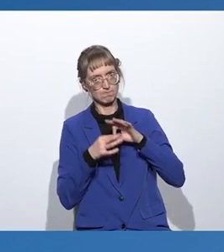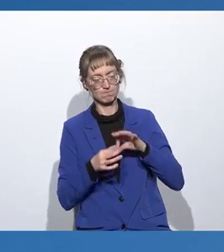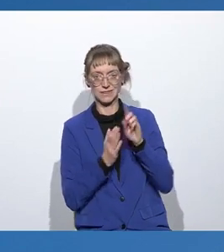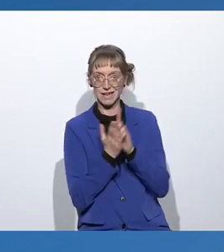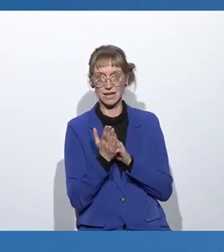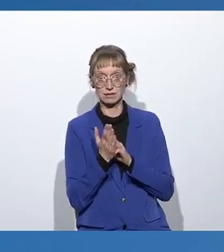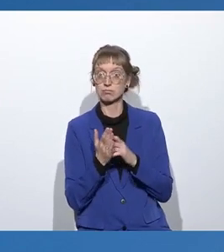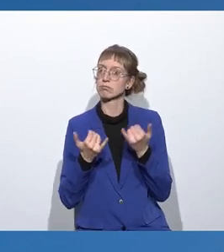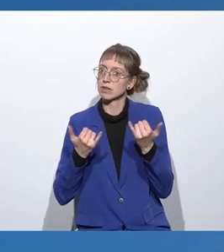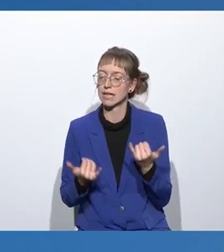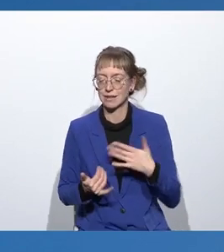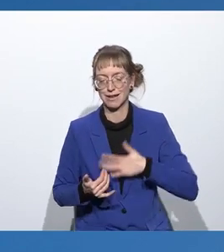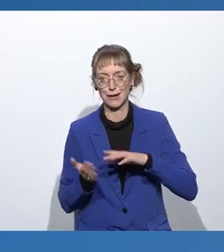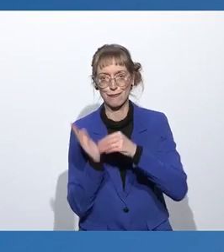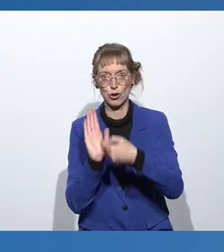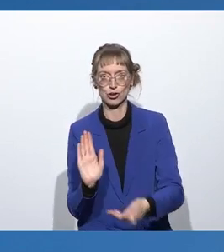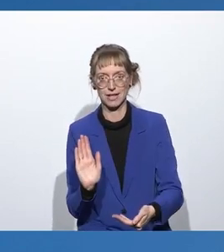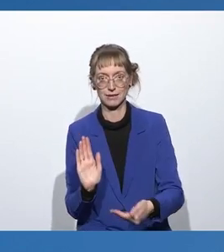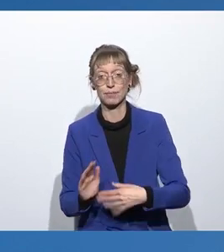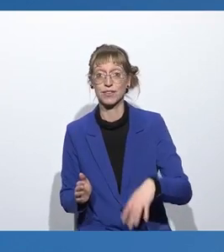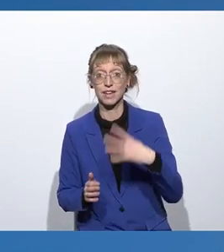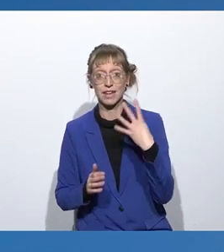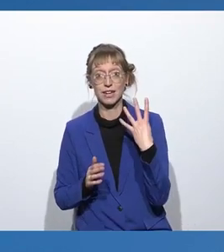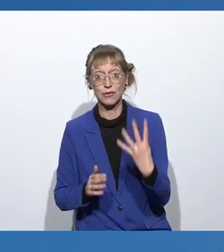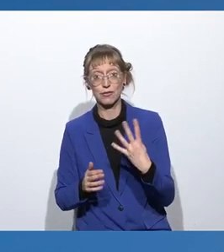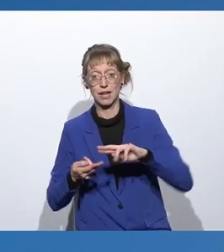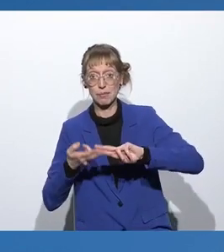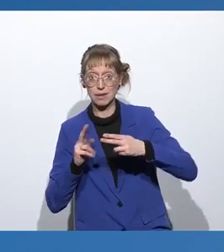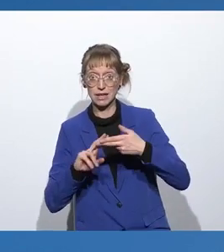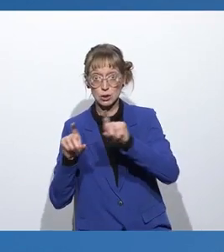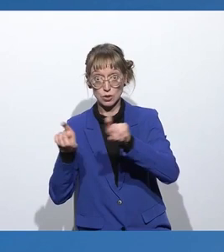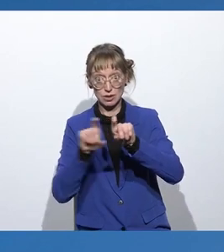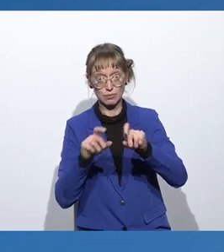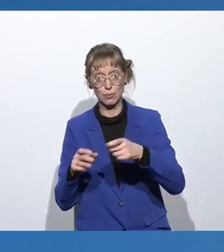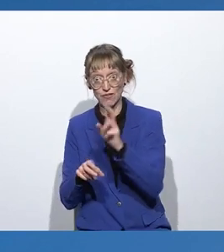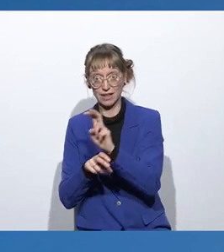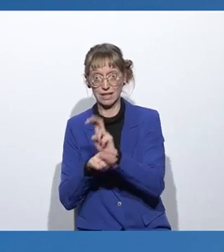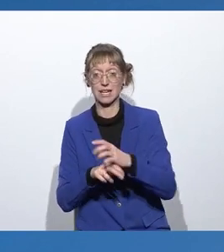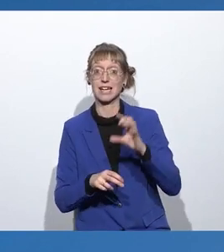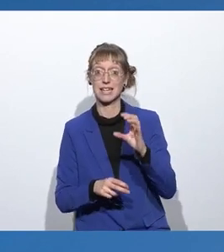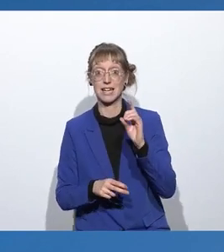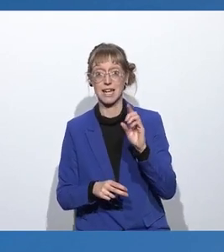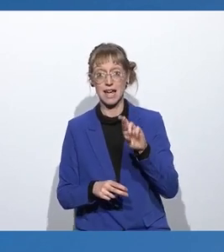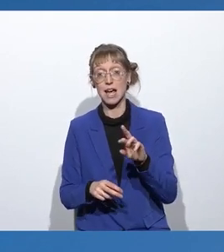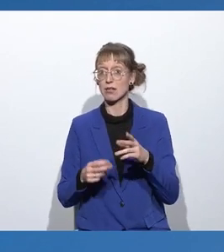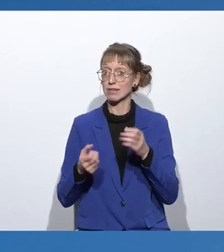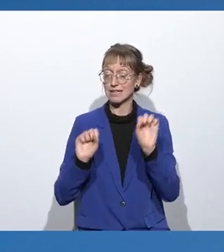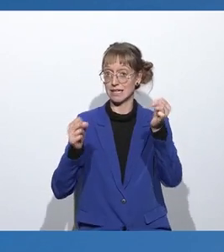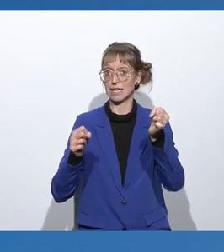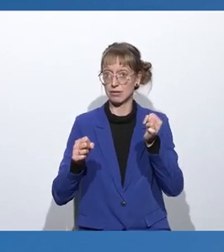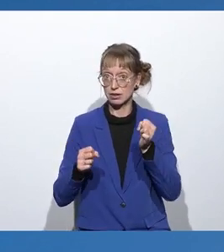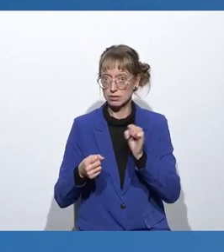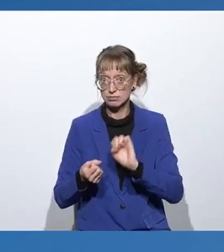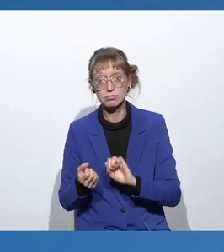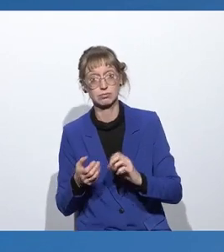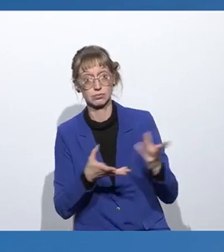wollen wir Ihnen jetzt vorstellen. Vier Vertreter von Mitgliedsunternehmen der CDR-Initiative präsentieren jetzt mal, wie Sie